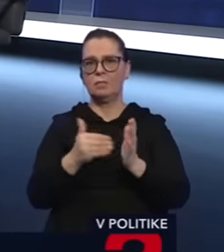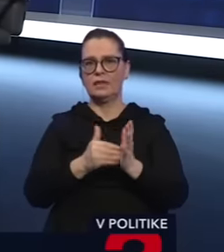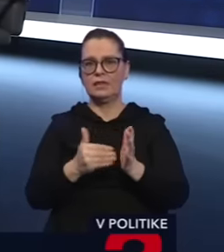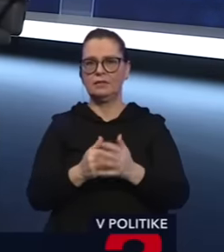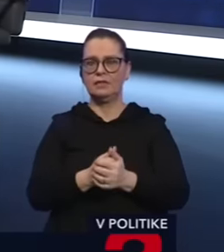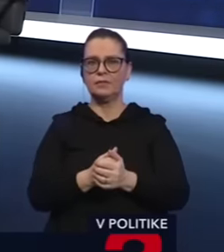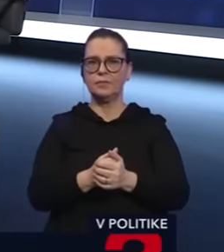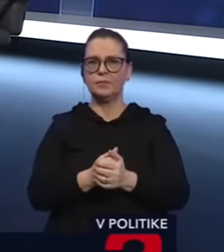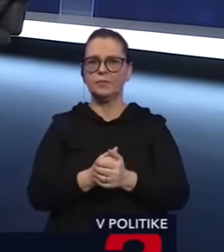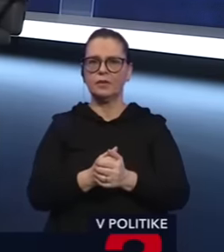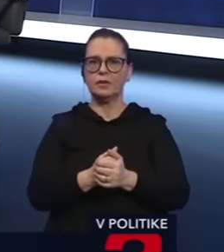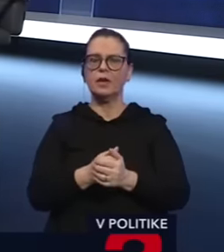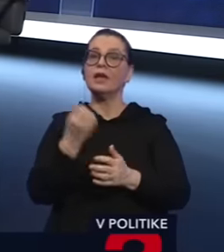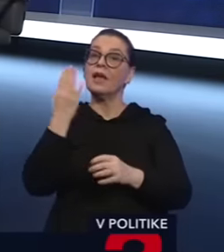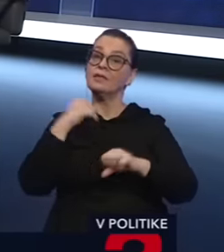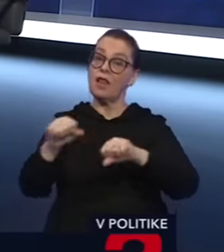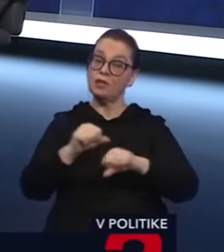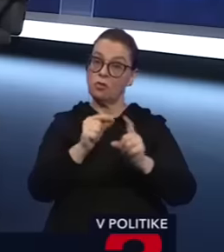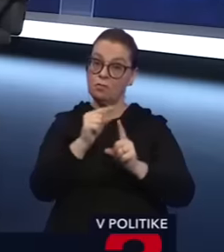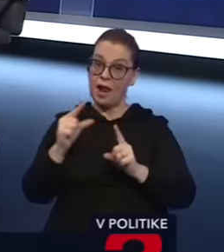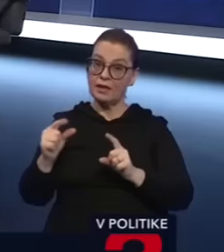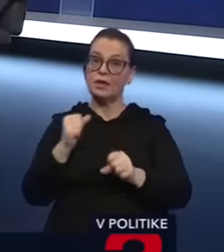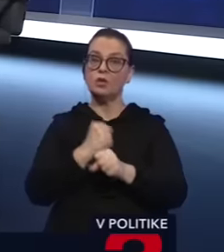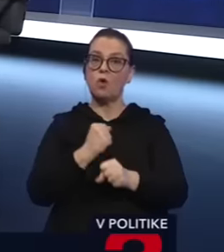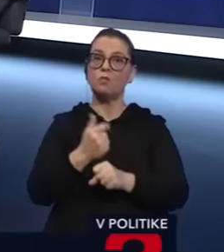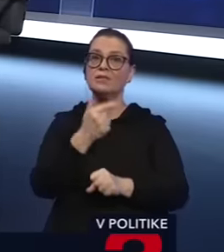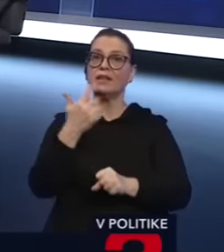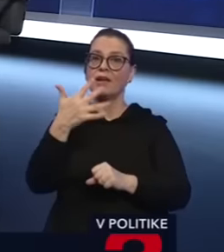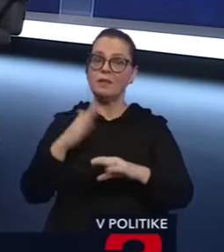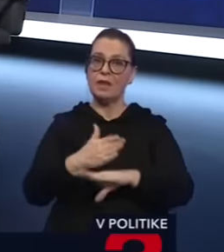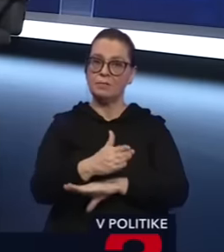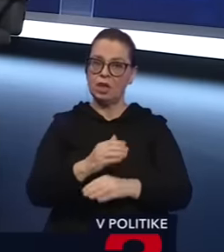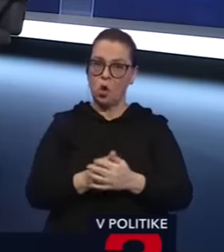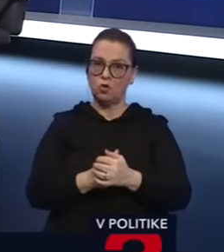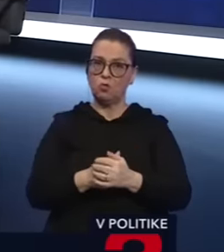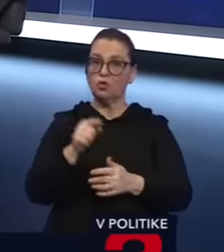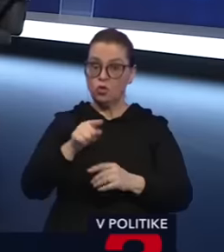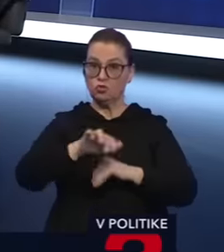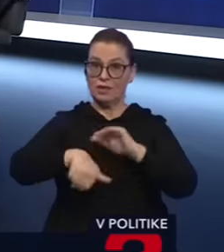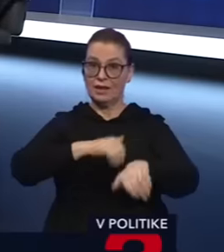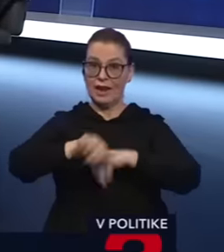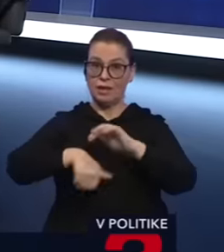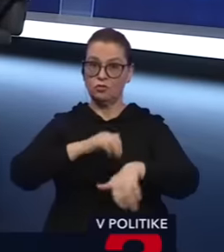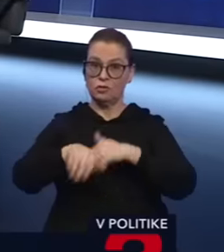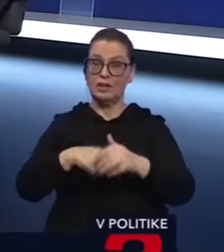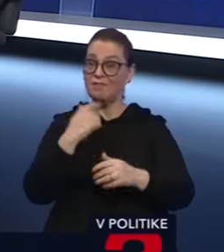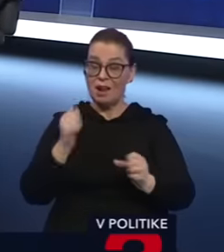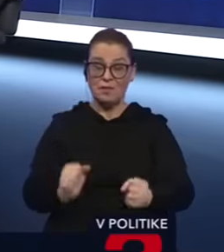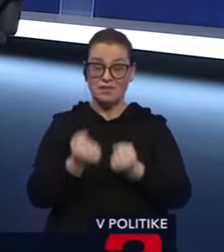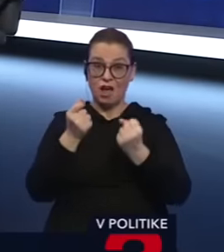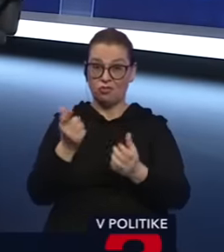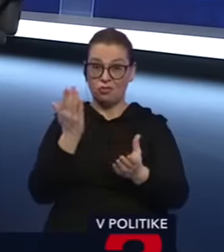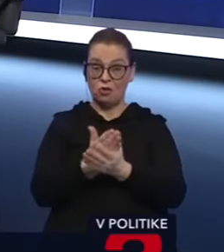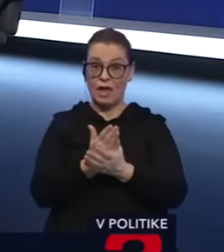Keď tam vládol Pellegrini, robil sa za 25 miliónov. Toto sú tie krádnutia, kde vy teraz veľmi ťažko im to viete